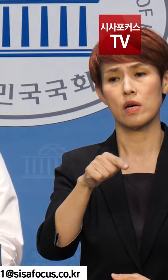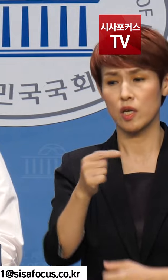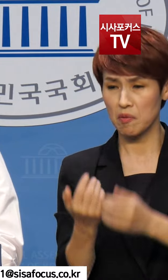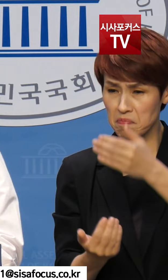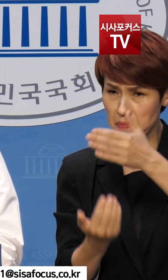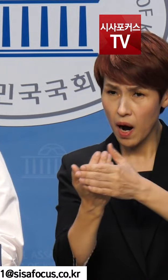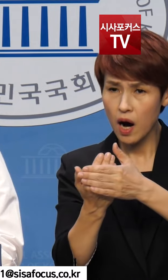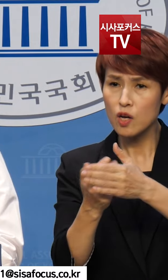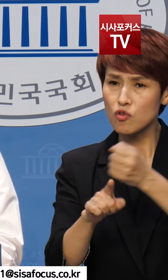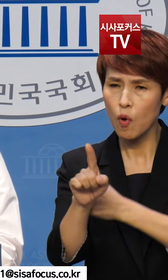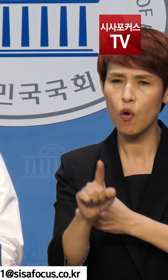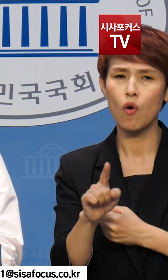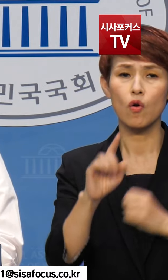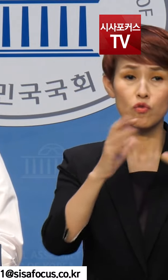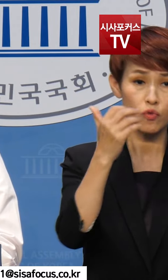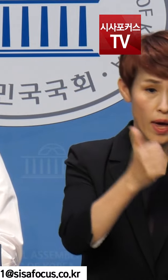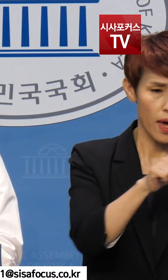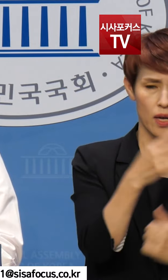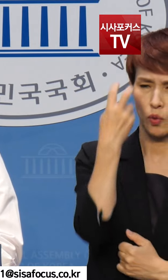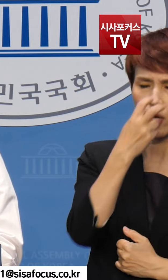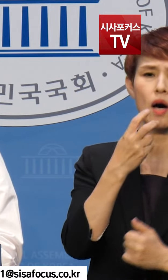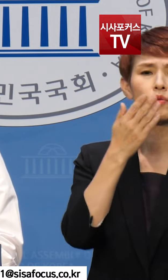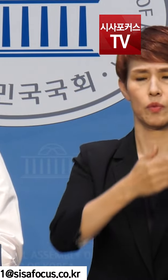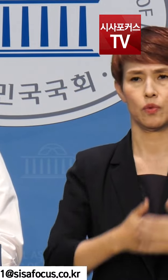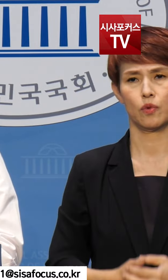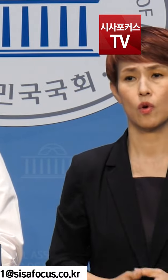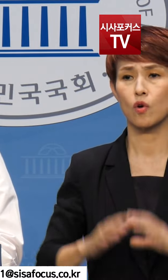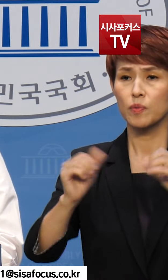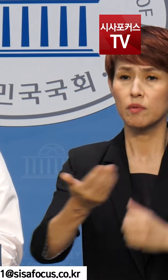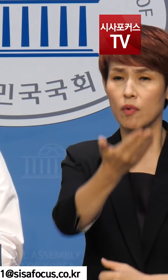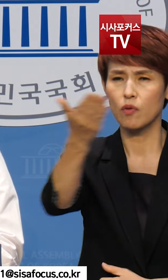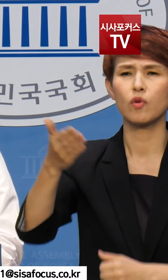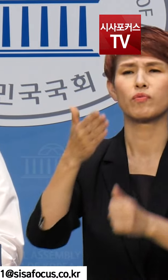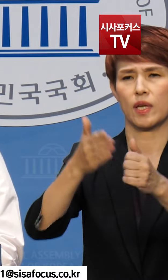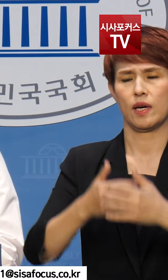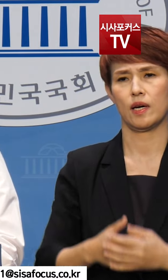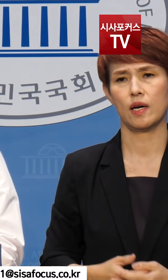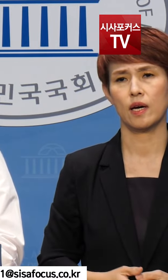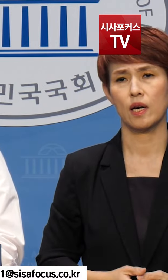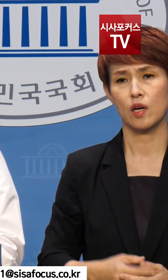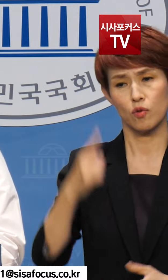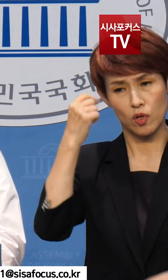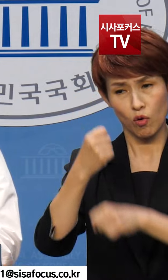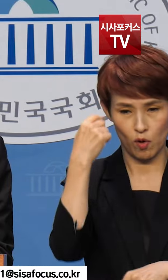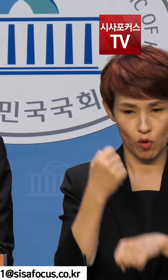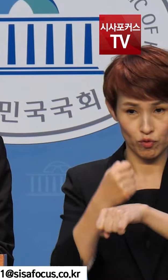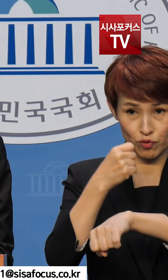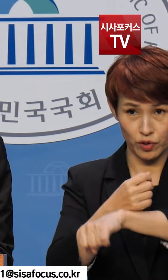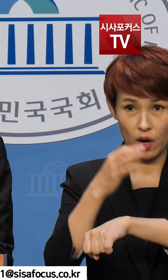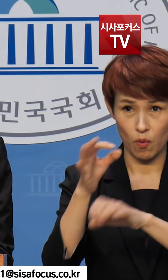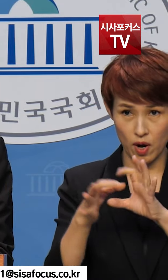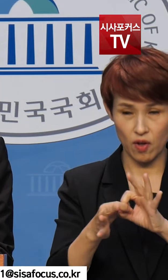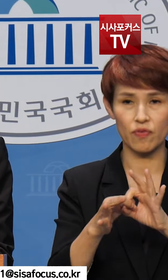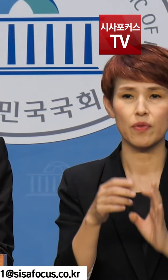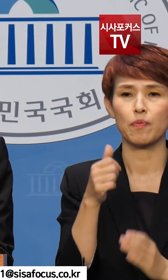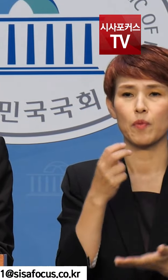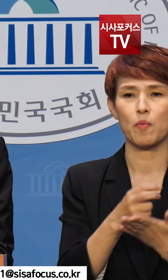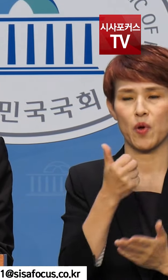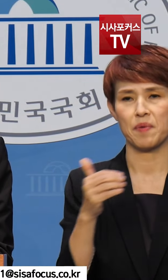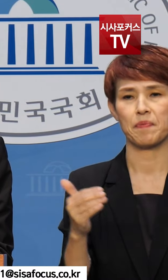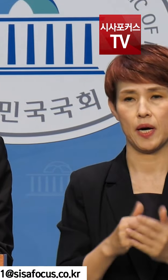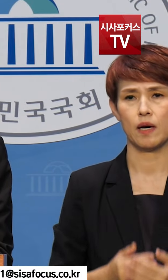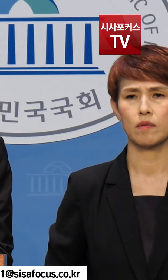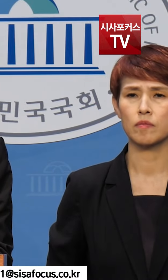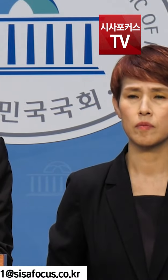벌어지고 있는지 조사해야 합니다. 국민들께도 부탁드립니다. 항우연을 지켜주시기 바랍니다. 지난 2023년